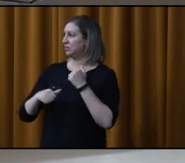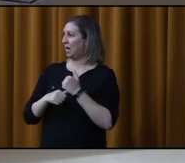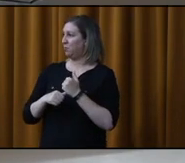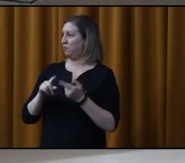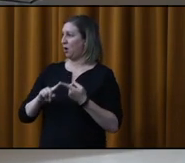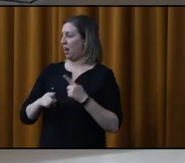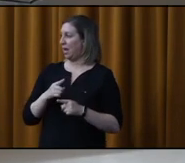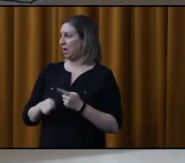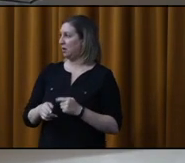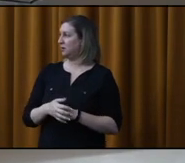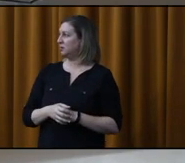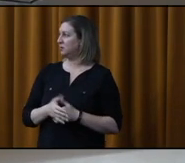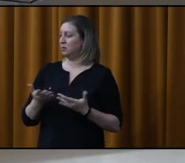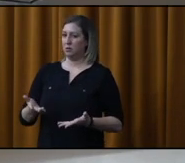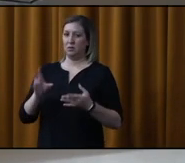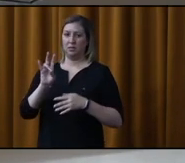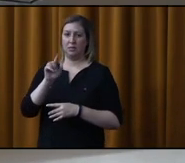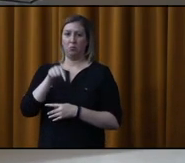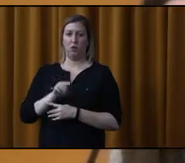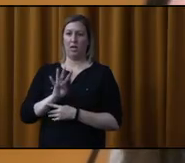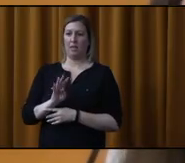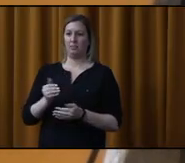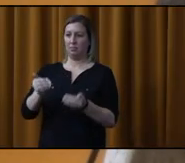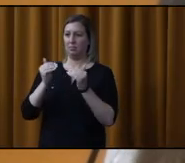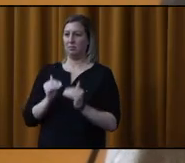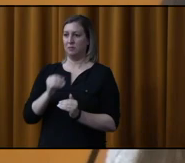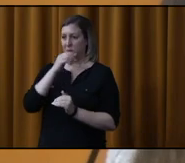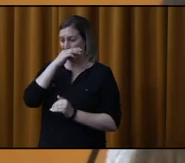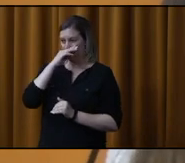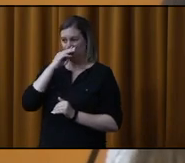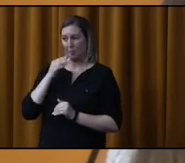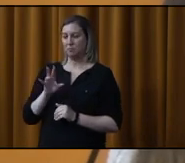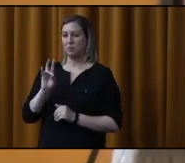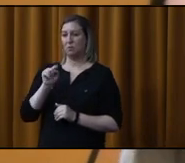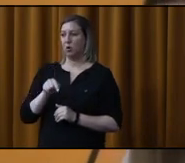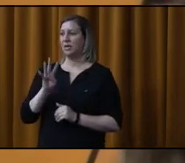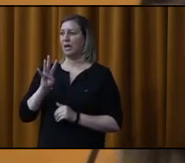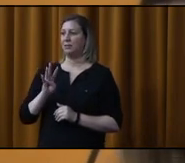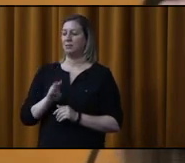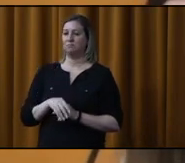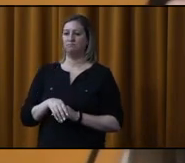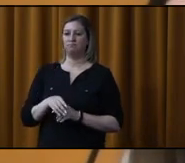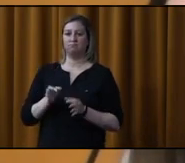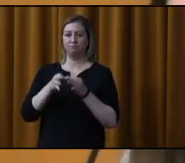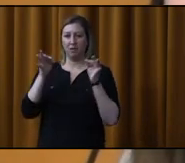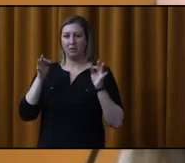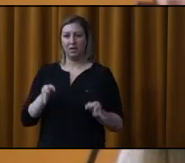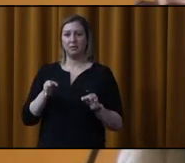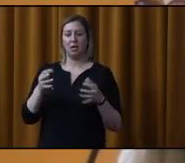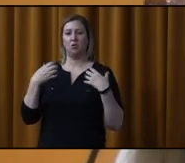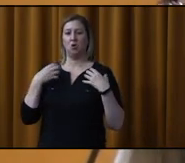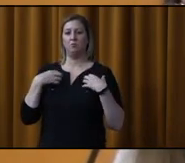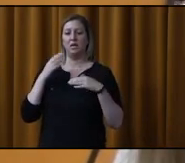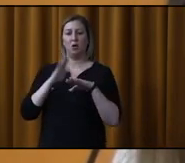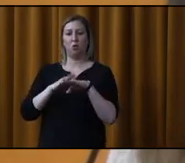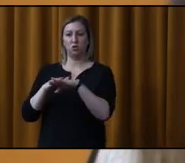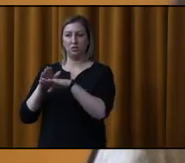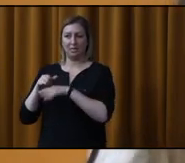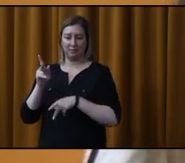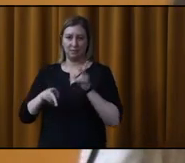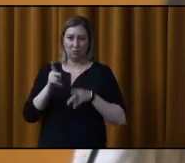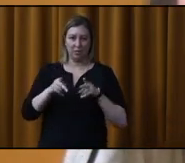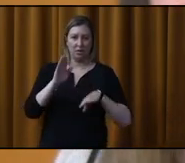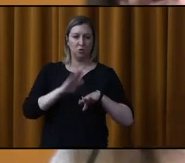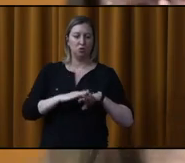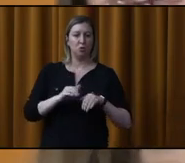Merci. Donc, on tombe à 7.4. Il s'agit ici d'enteriner la création du comité consultatif citoyen sur